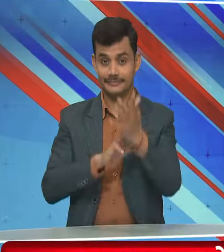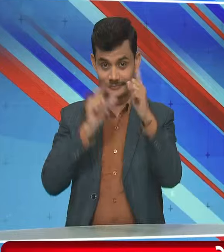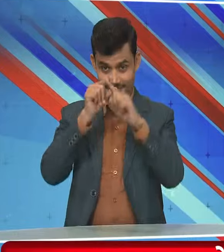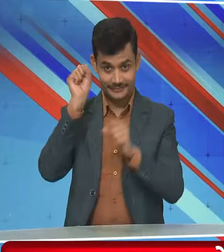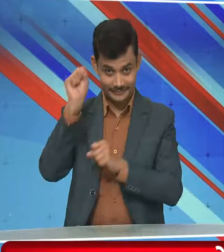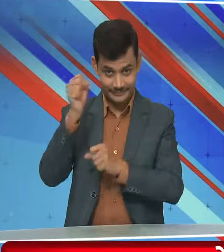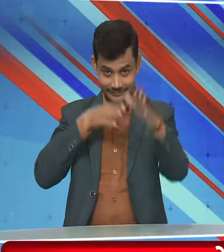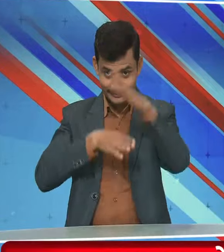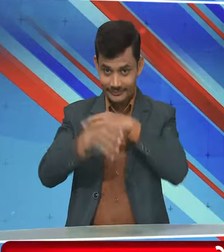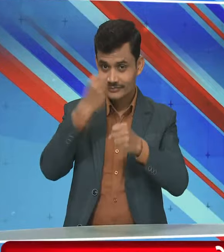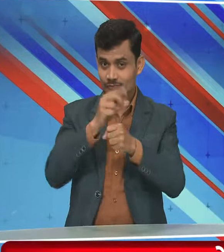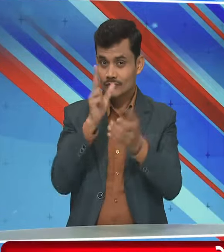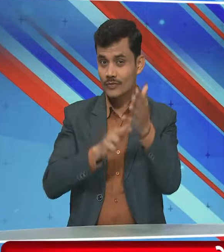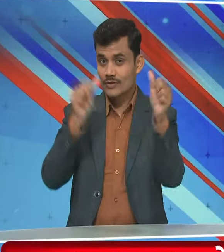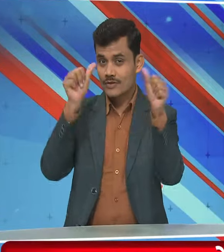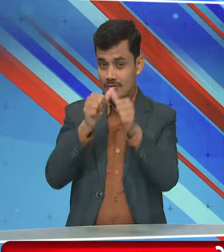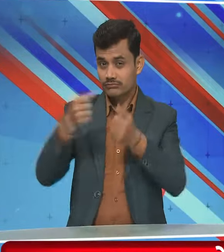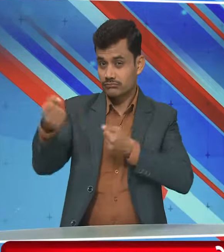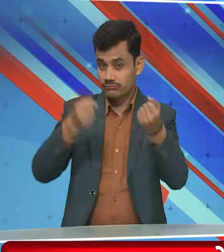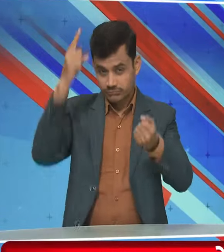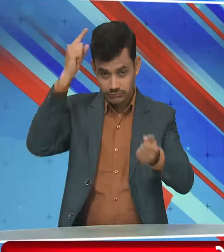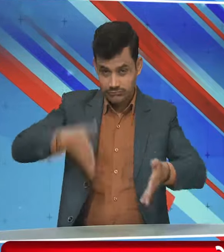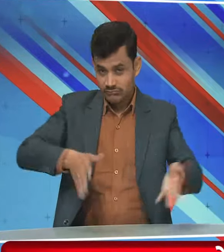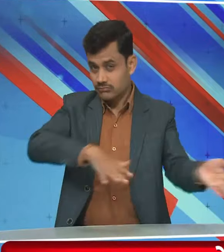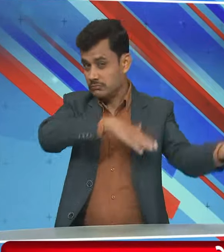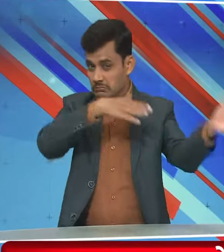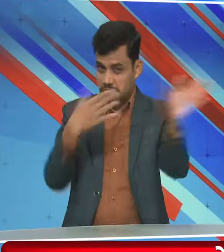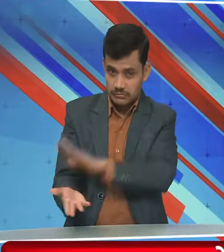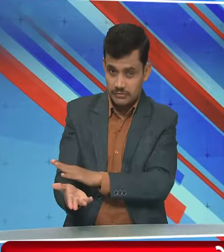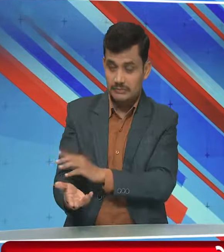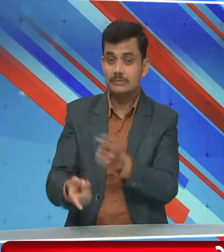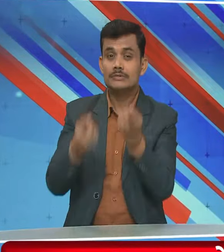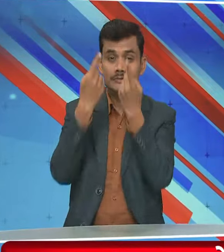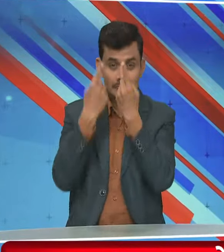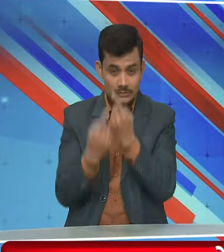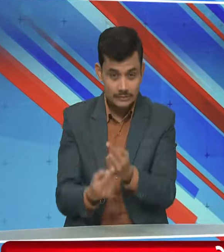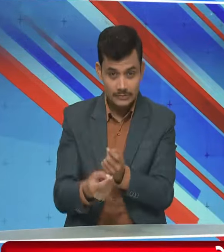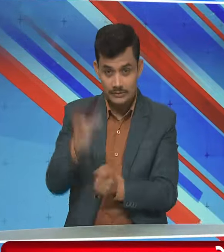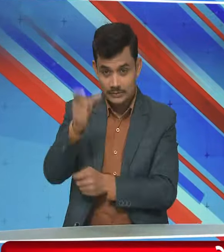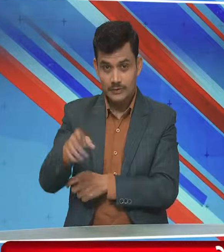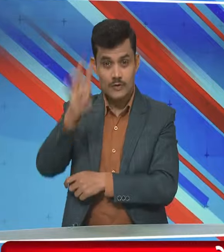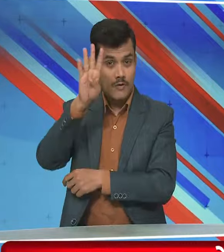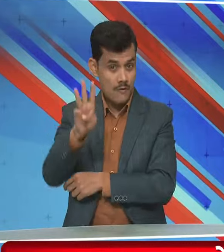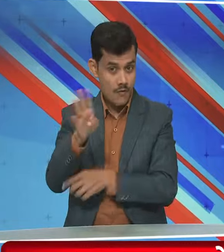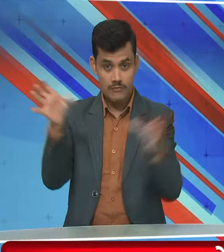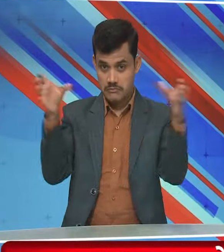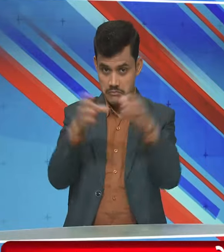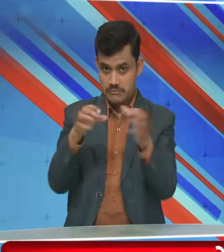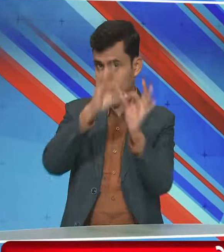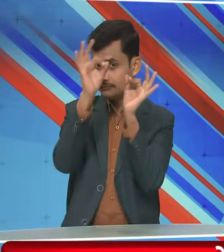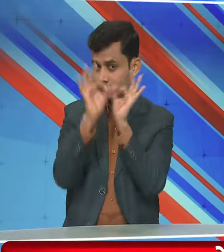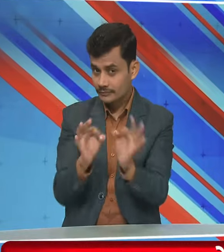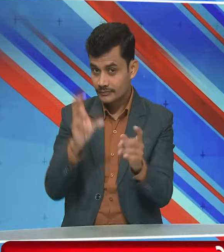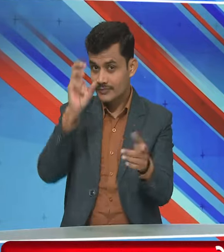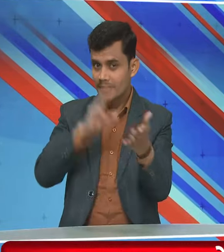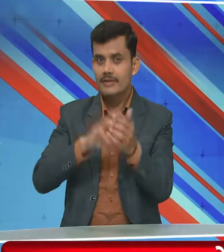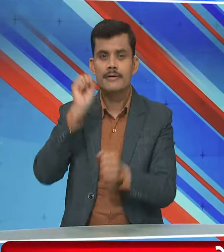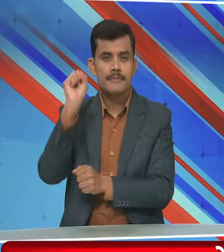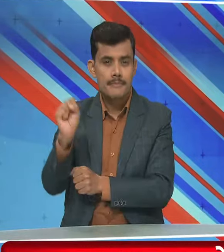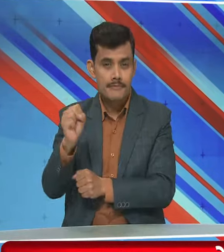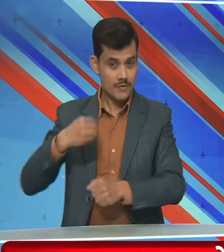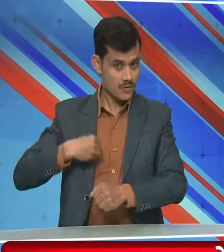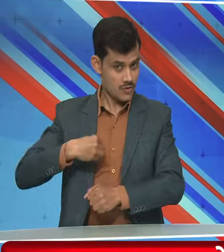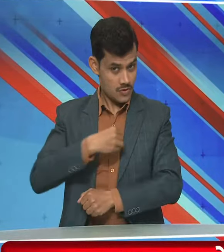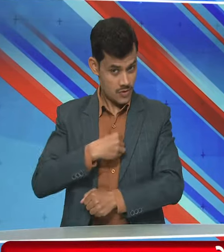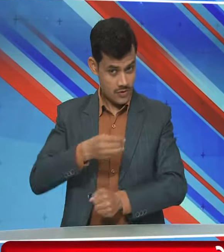मद्धिप्रदेश के गुना में हुए भीशन सडक हादसे की जाच के लिए चार सदस्य समिती का गठन मुख्यमंत्री ने अस्पताल में